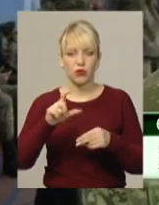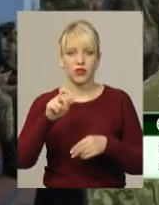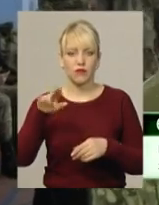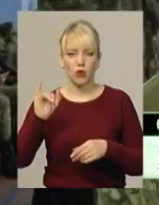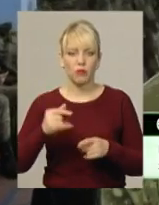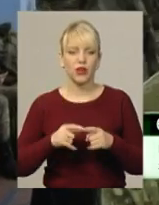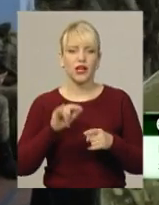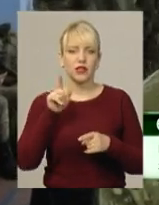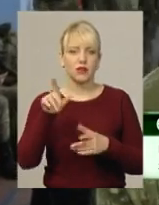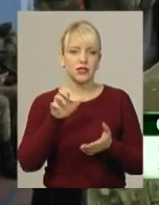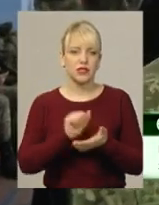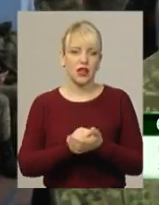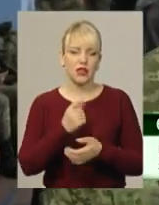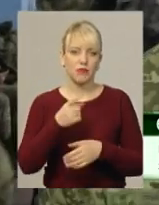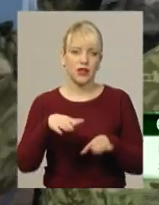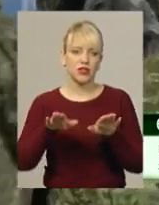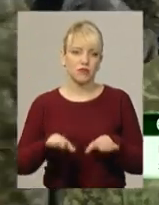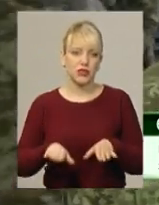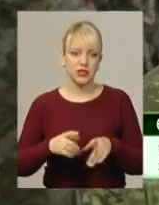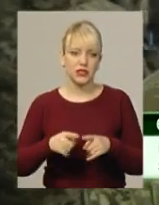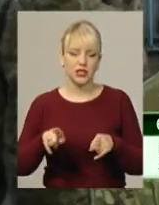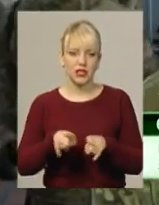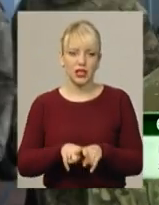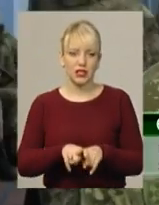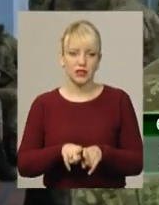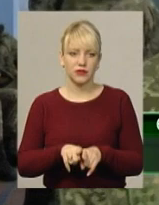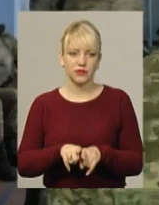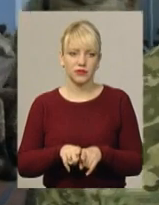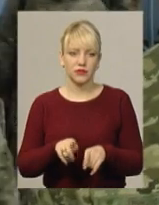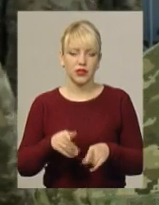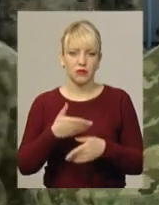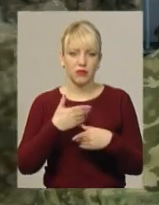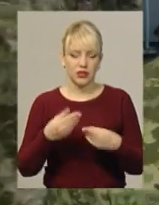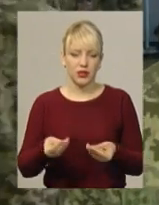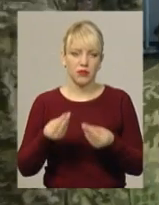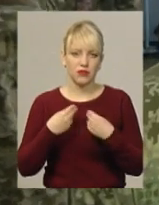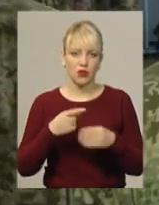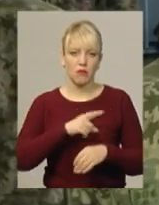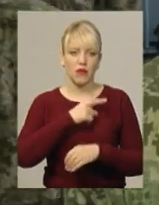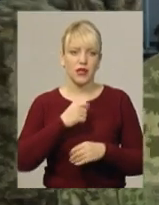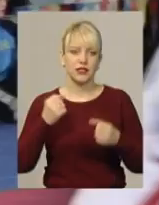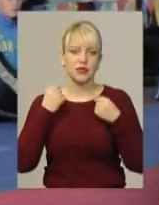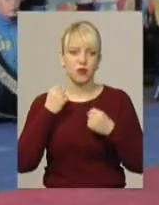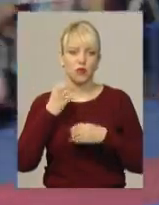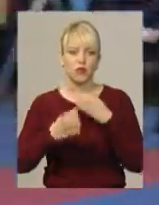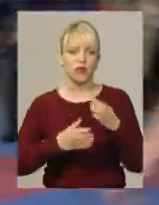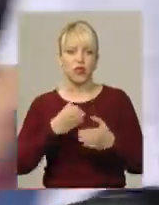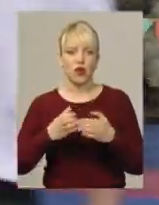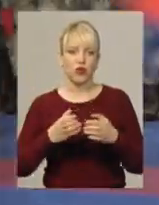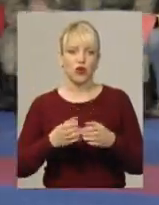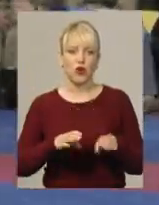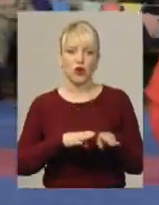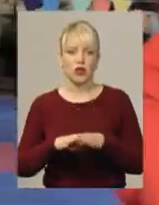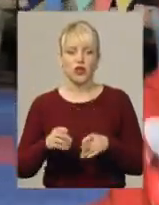там зайняв я перше місце, і от таким чином мені присвоїли майстер спорту міжнародного класу. Микола Подоляк,